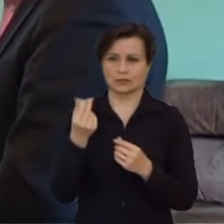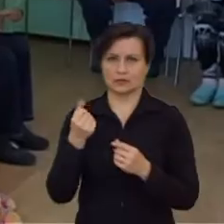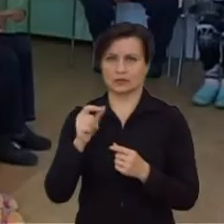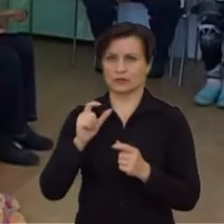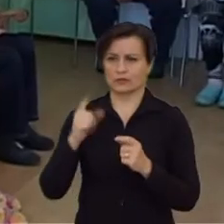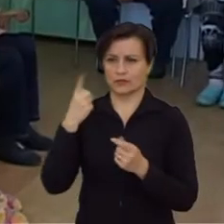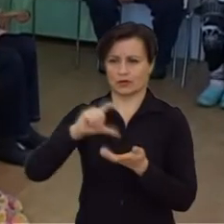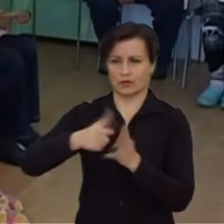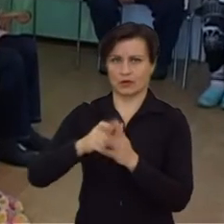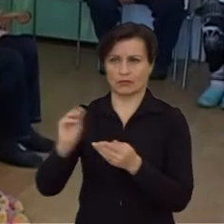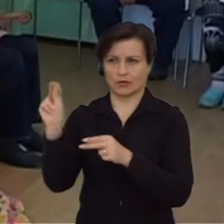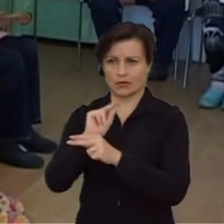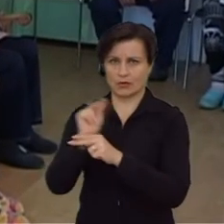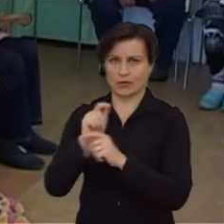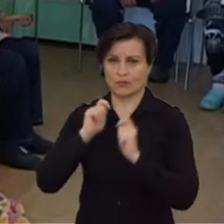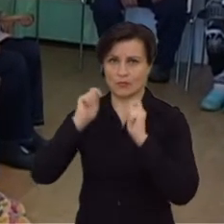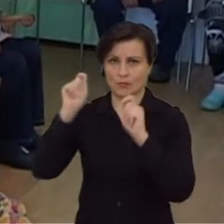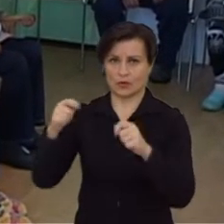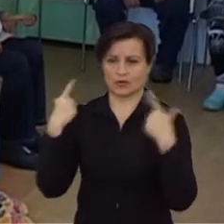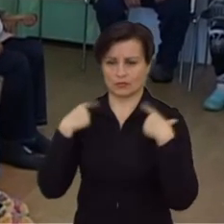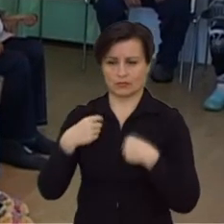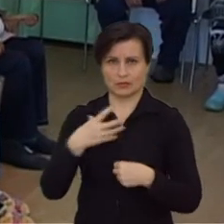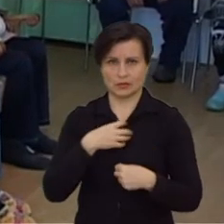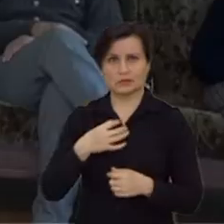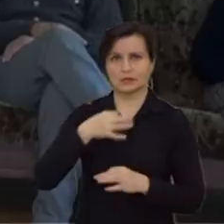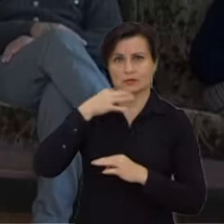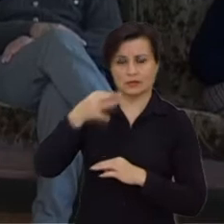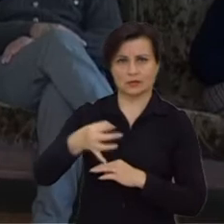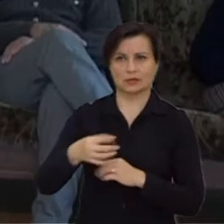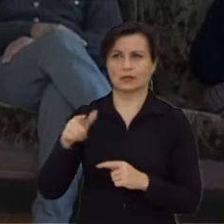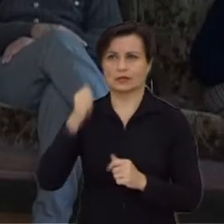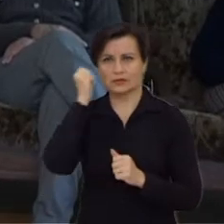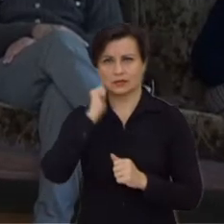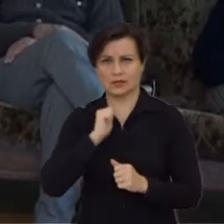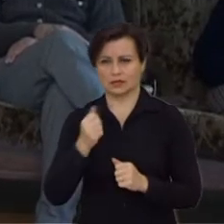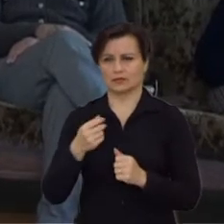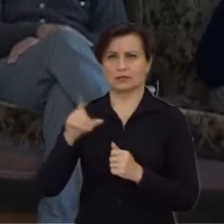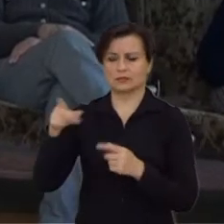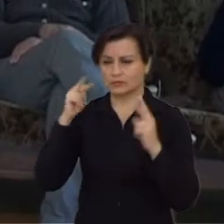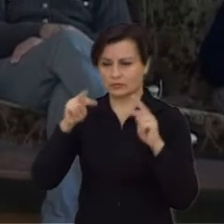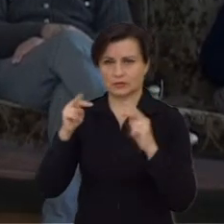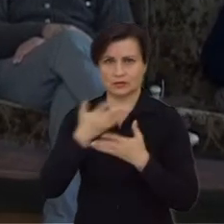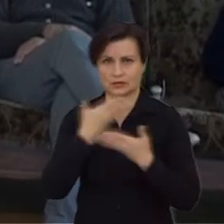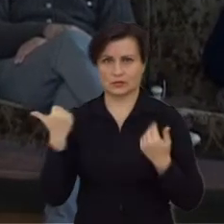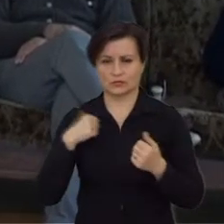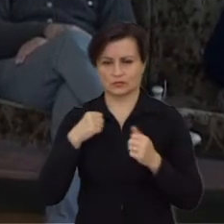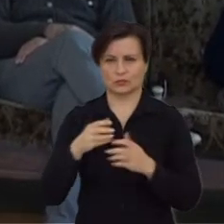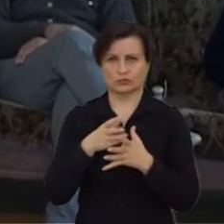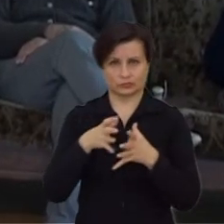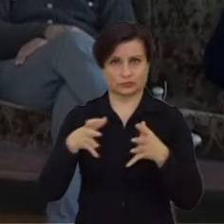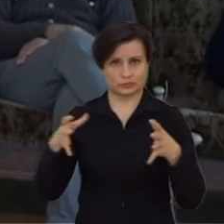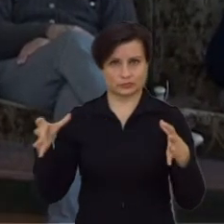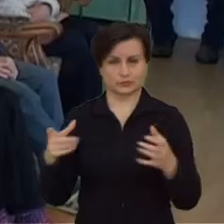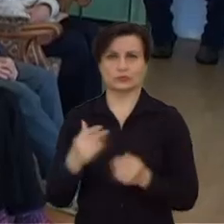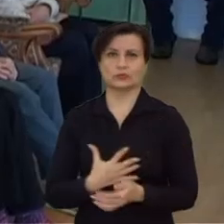vieno kambario remontui padavanojęs rajono saivaldybės meras Saulius Grinkevičius akcentavo, kad senstančių ir be priežiūros liekančių